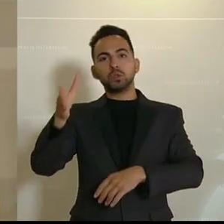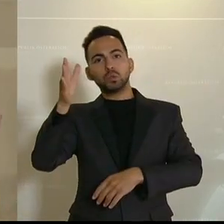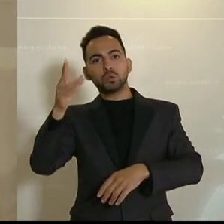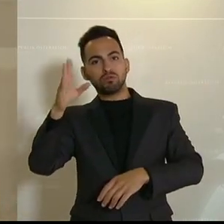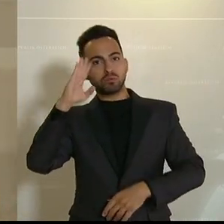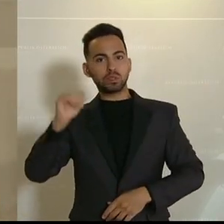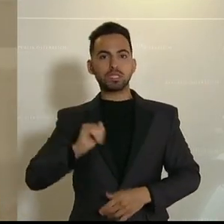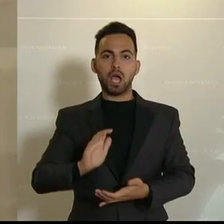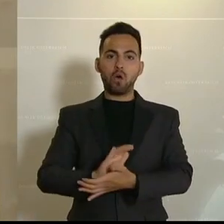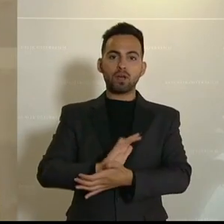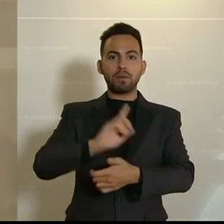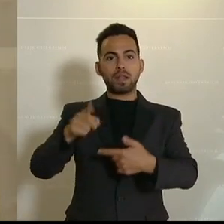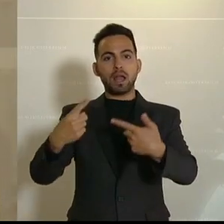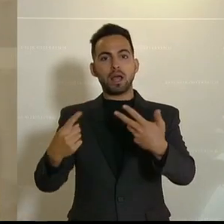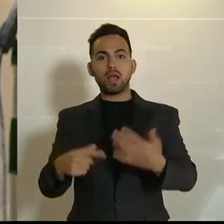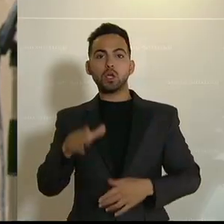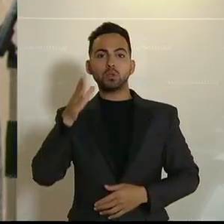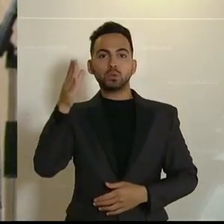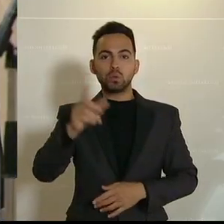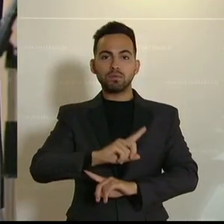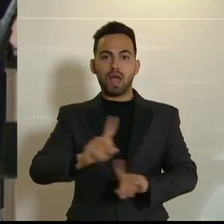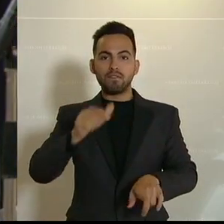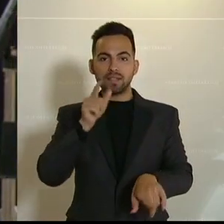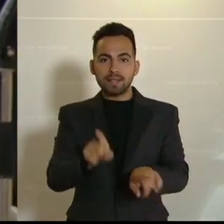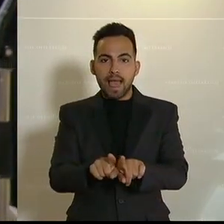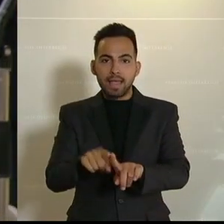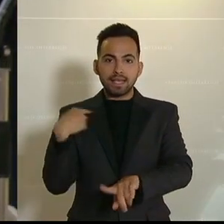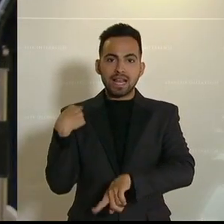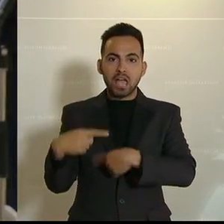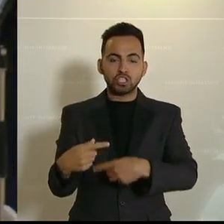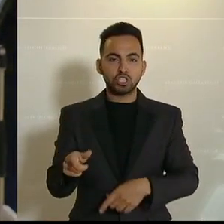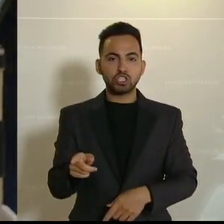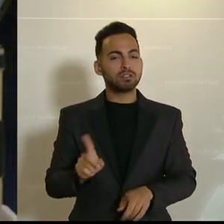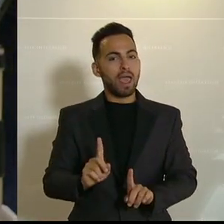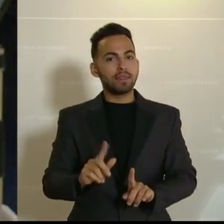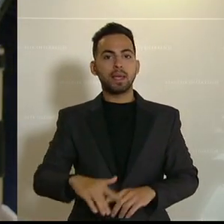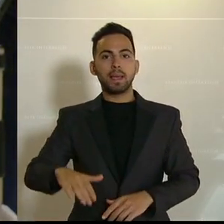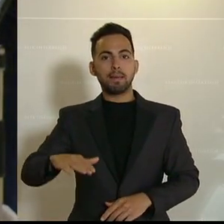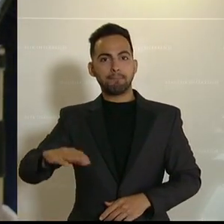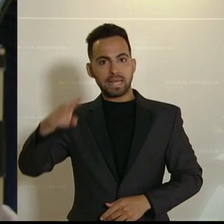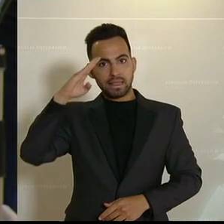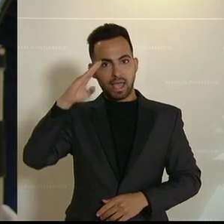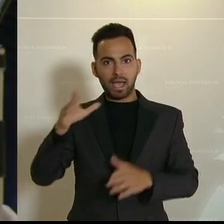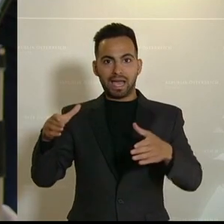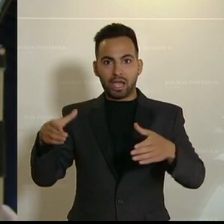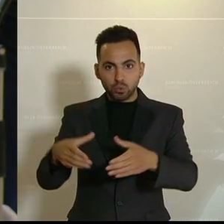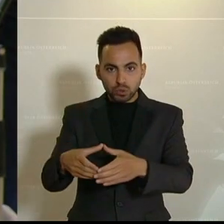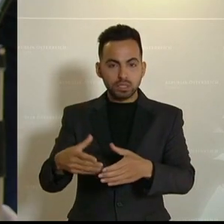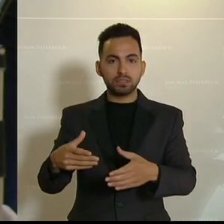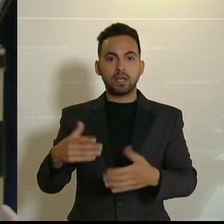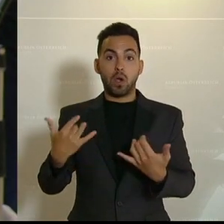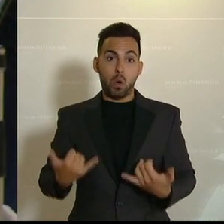des Bundesheers, die nicht mehr die klassischen sein dürften. Und dann können wir das Militär reduzieren auf das, was es